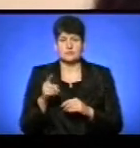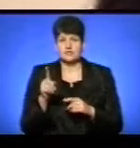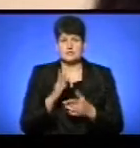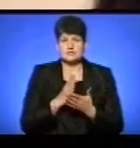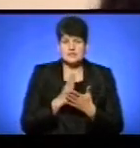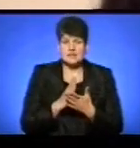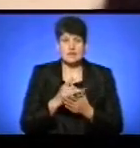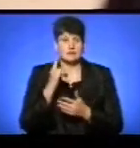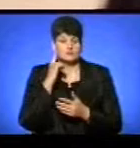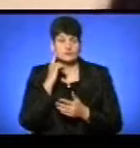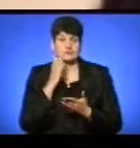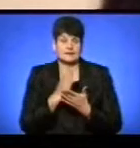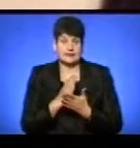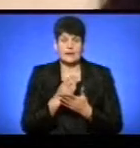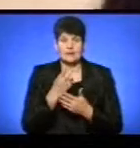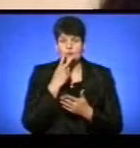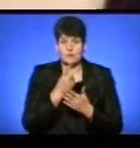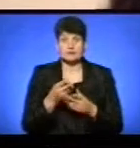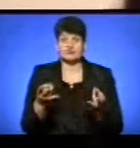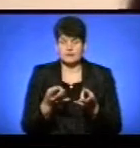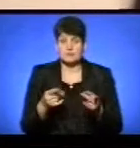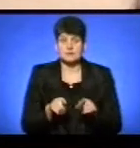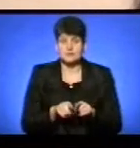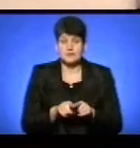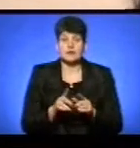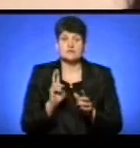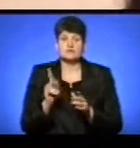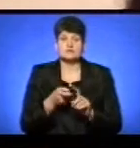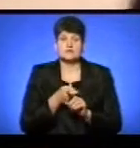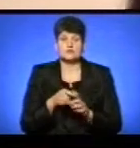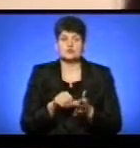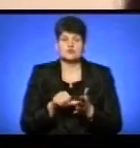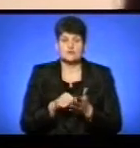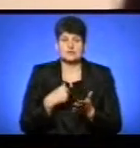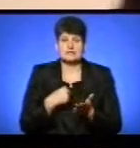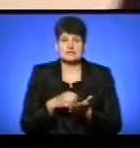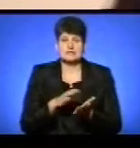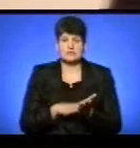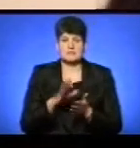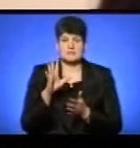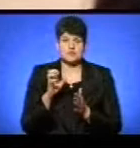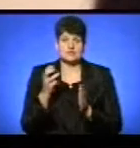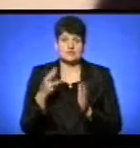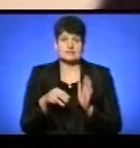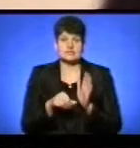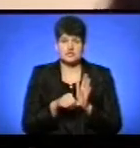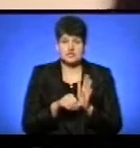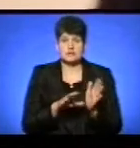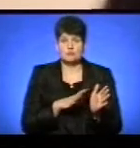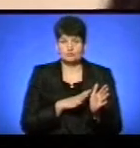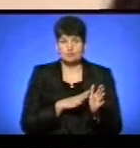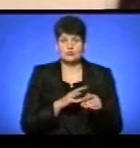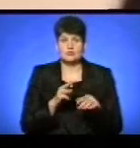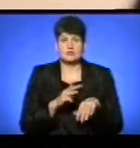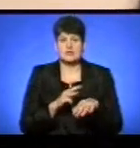всі про нього чують, але побачити треба також. Стосовно учасників, нас зареєстрованих 536. Було на годину